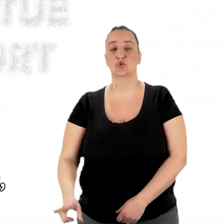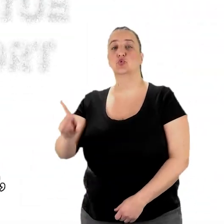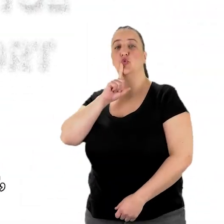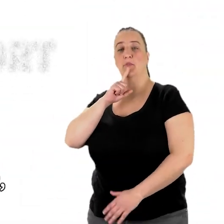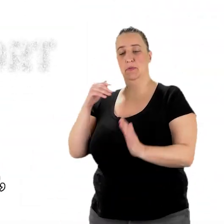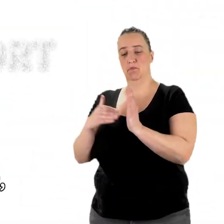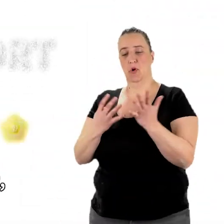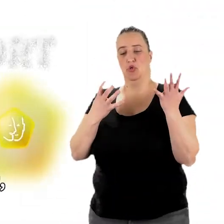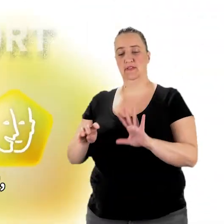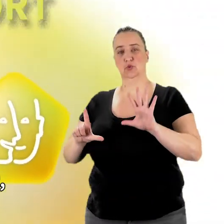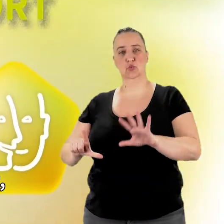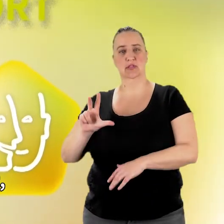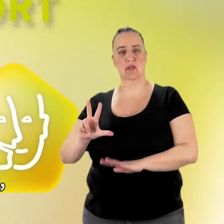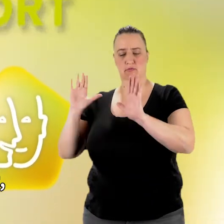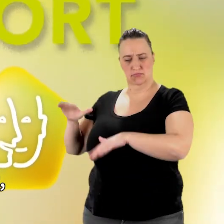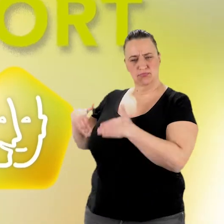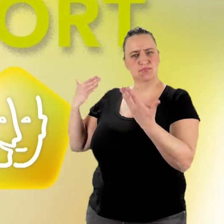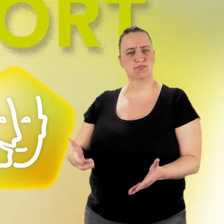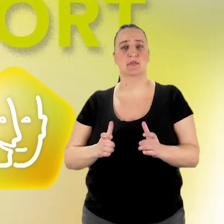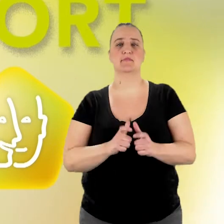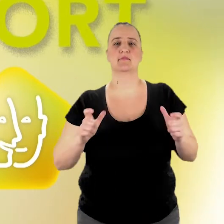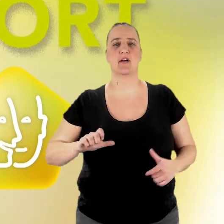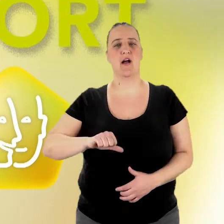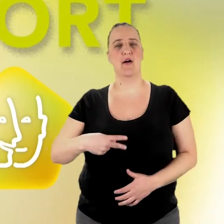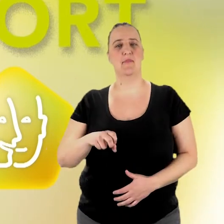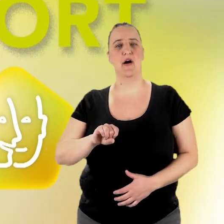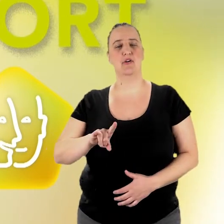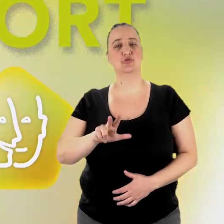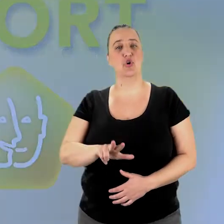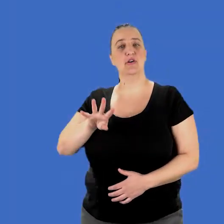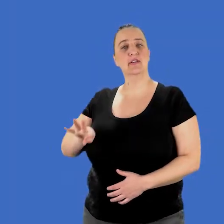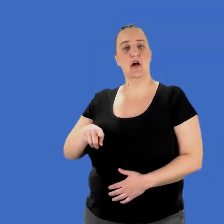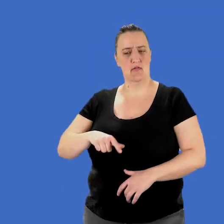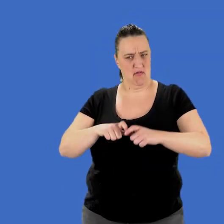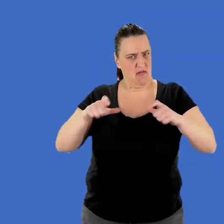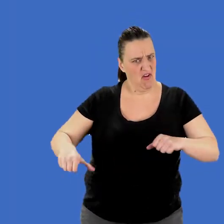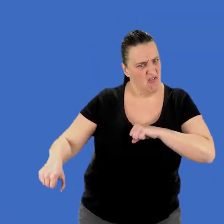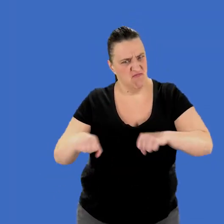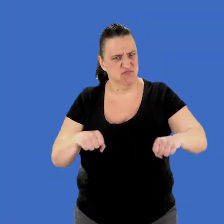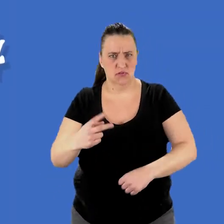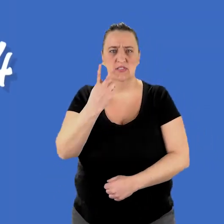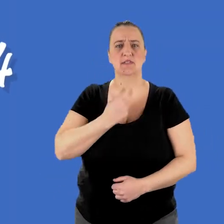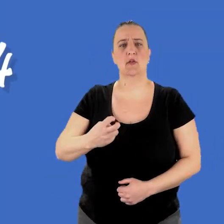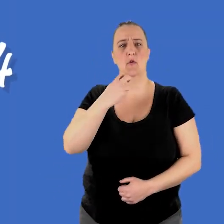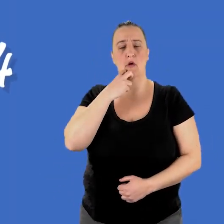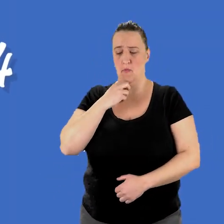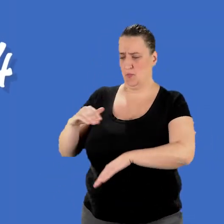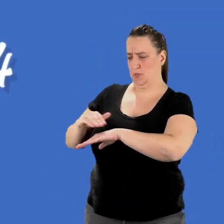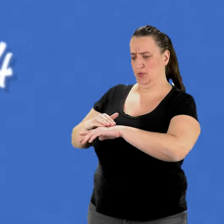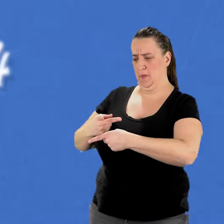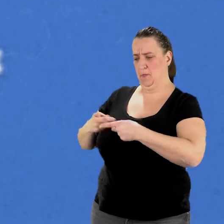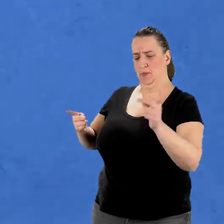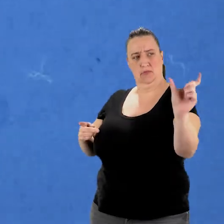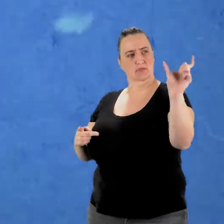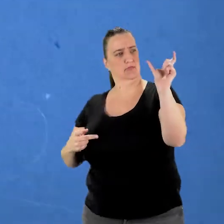Le handicap constitue un enjeu social fort au sein de nos politiques publiques. La PSH 34 est un acteur majeur,